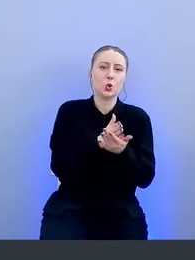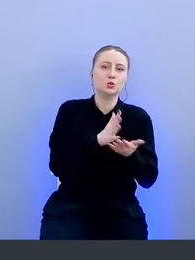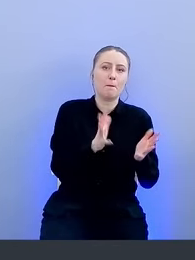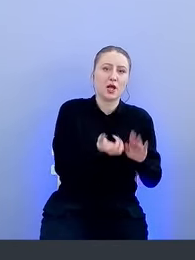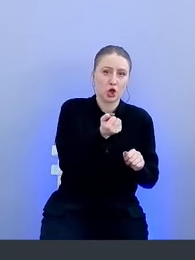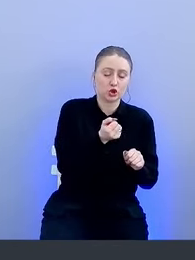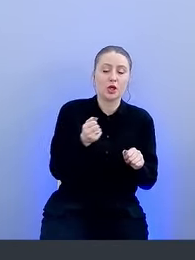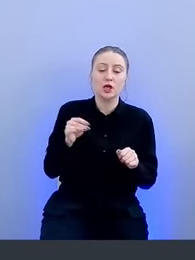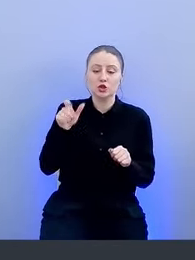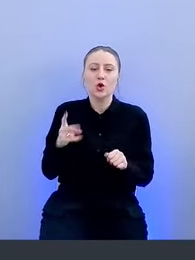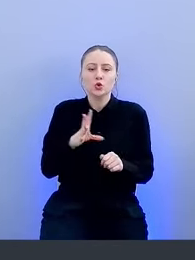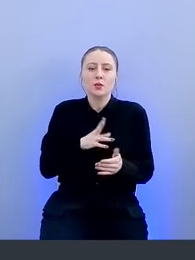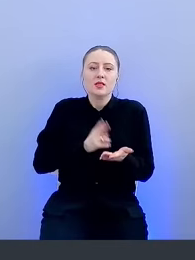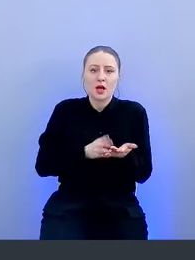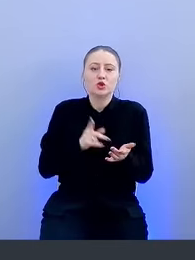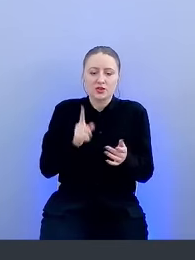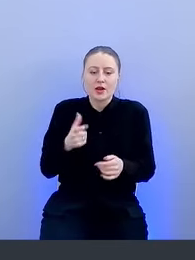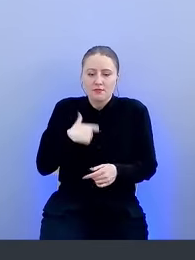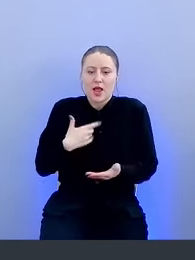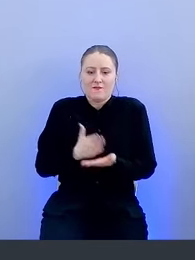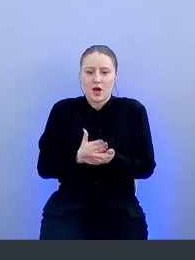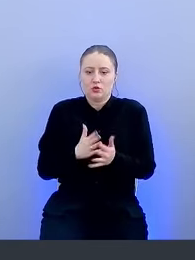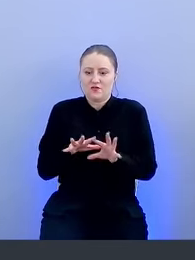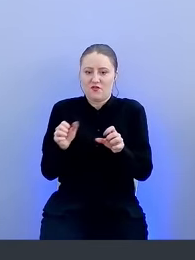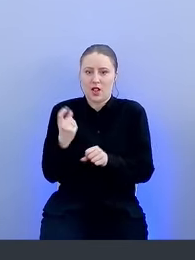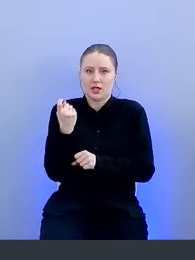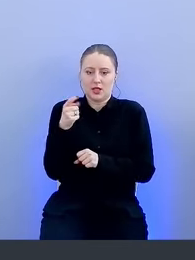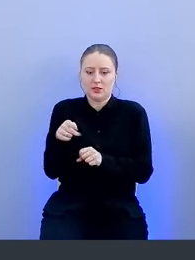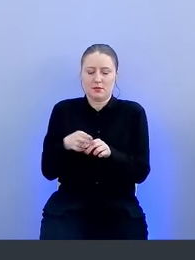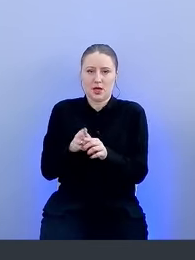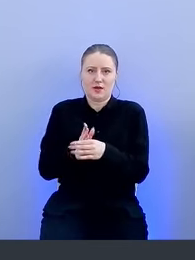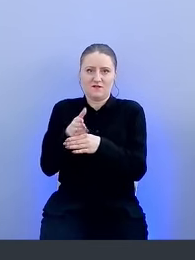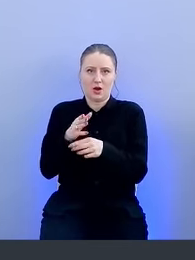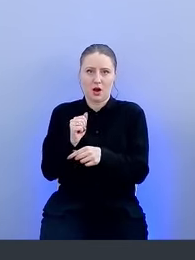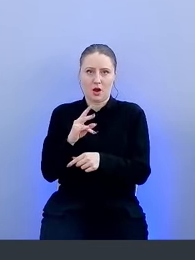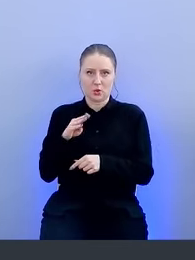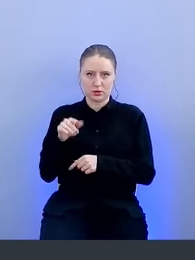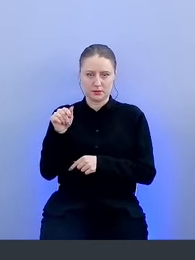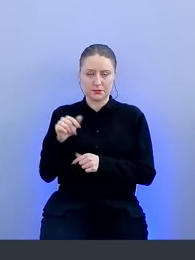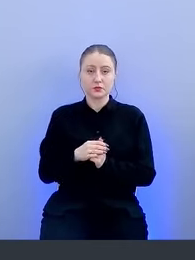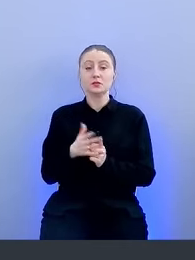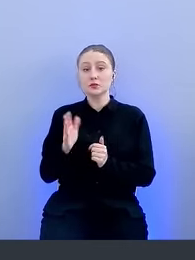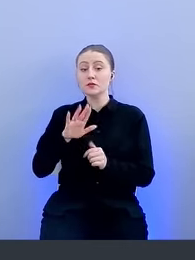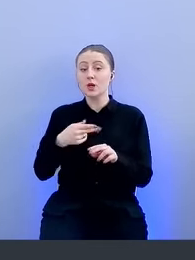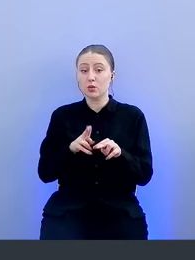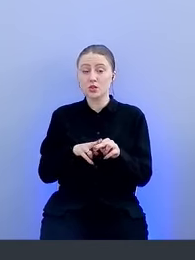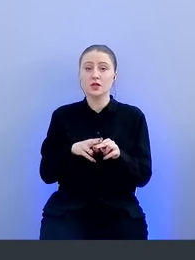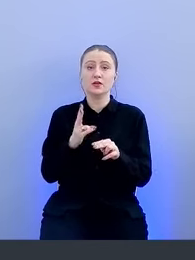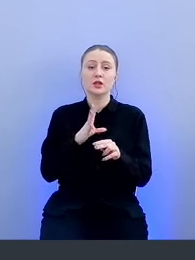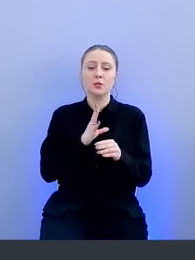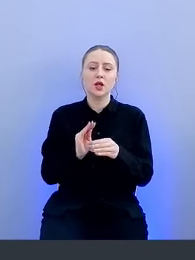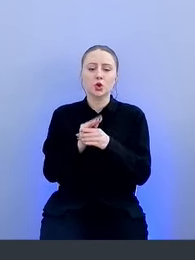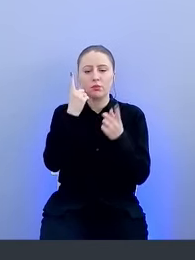где ему необходимо было доказать, что он действительно является владельцем аккаунта. После этого ему необходимо было привязать